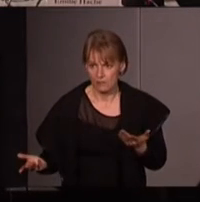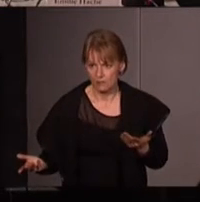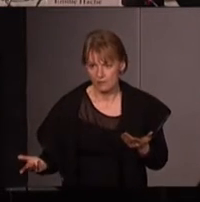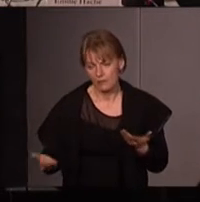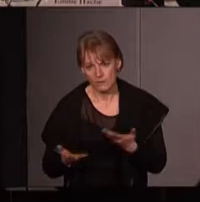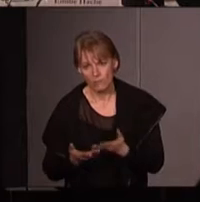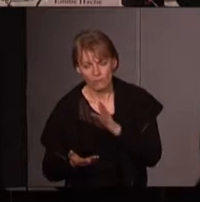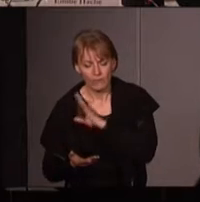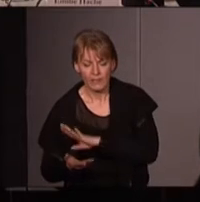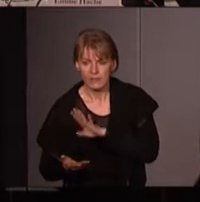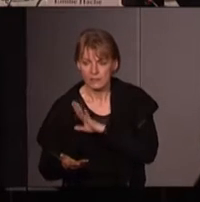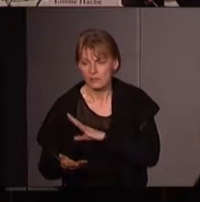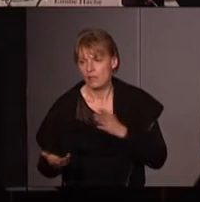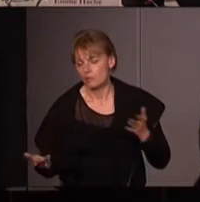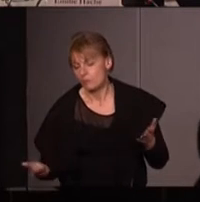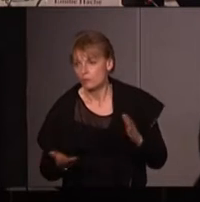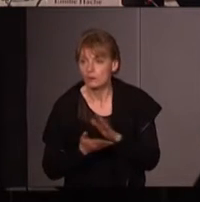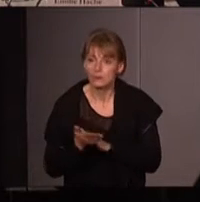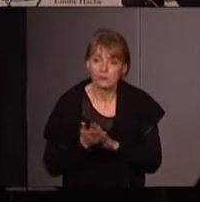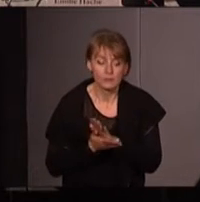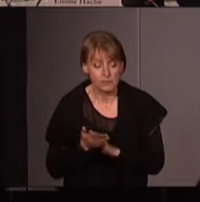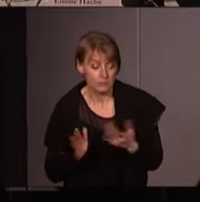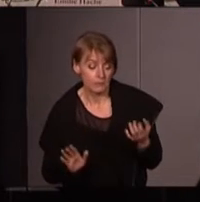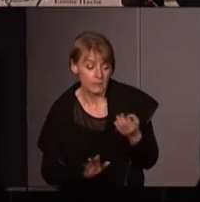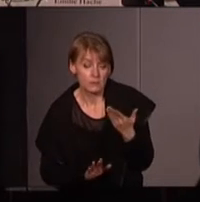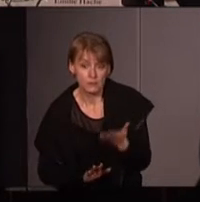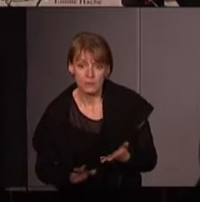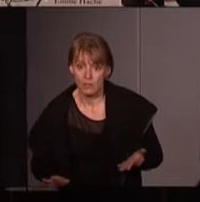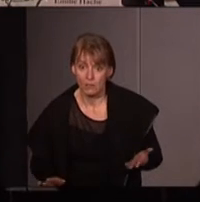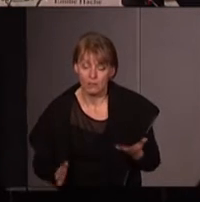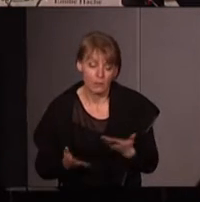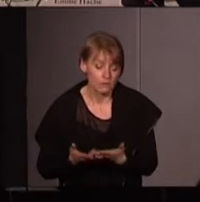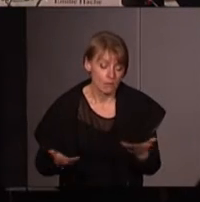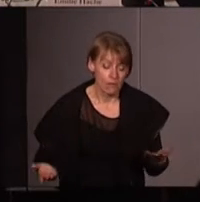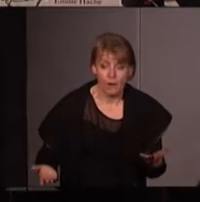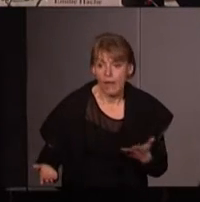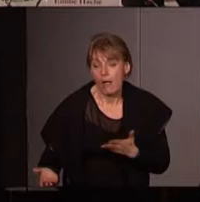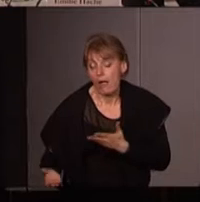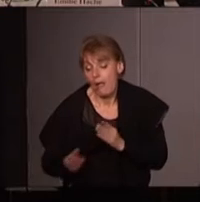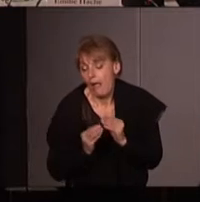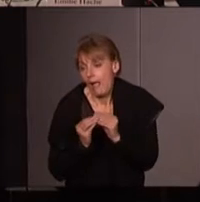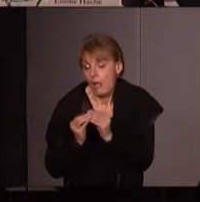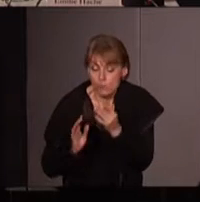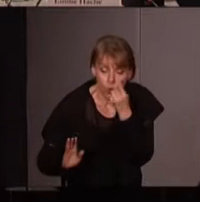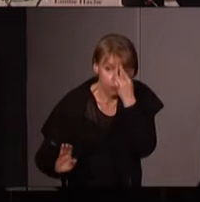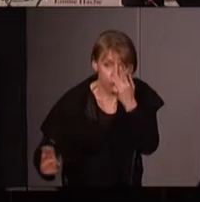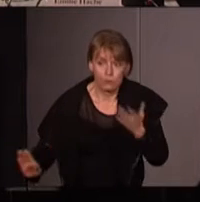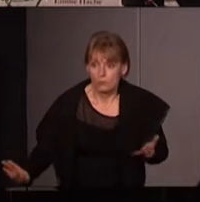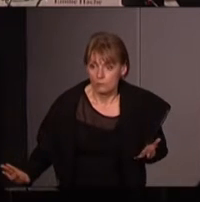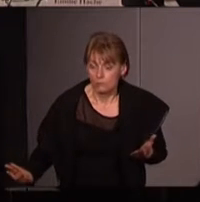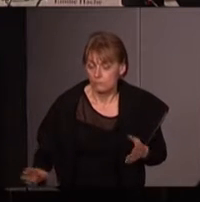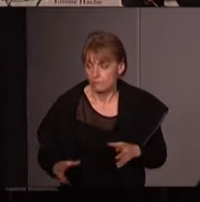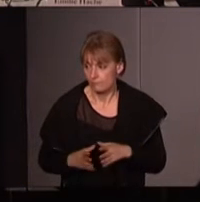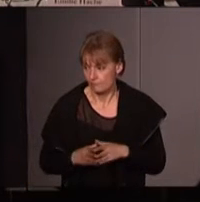essayer de retrouver bon désolé mais c comme ça qu'elles le disent love for un amour pour un amour pour